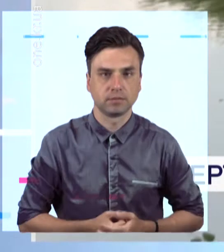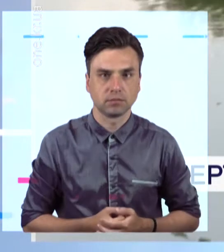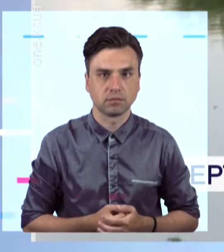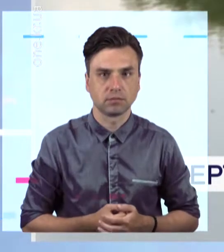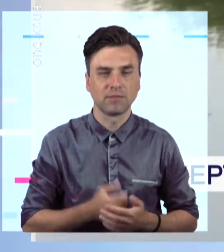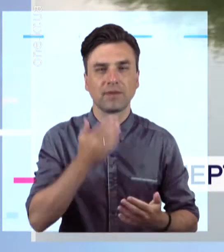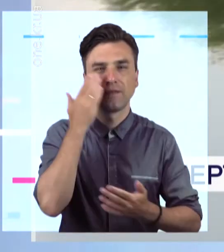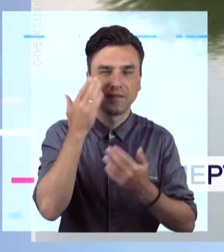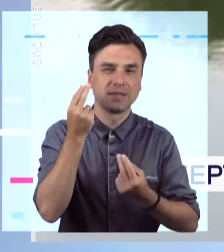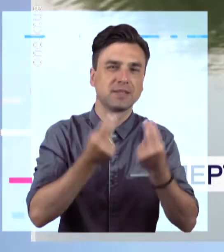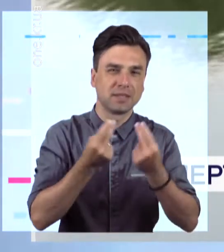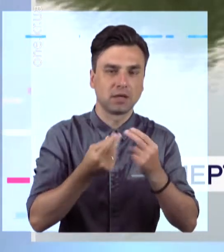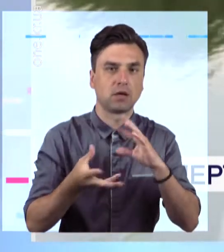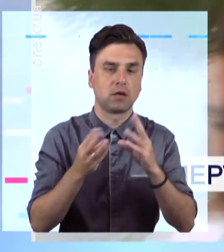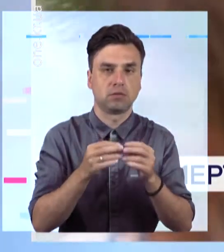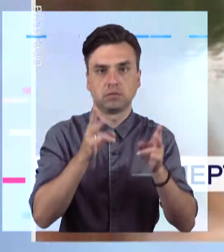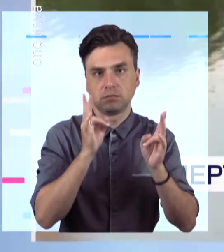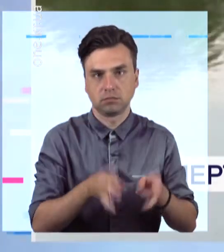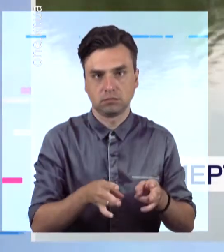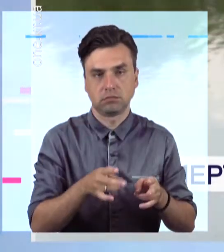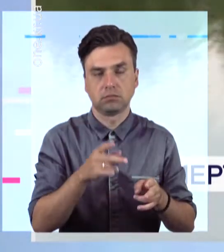містяни надіставали з води водолази.